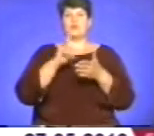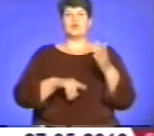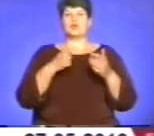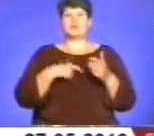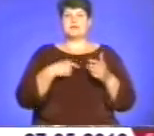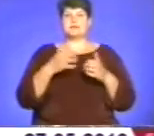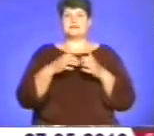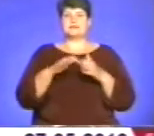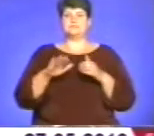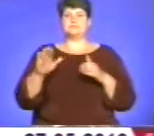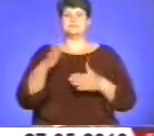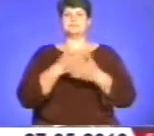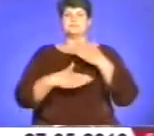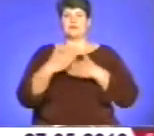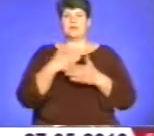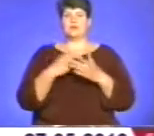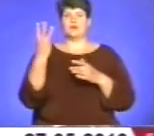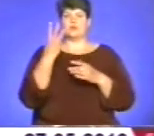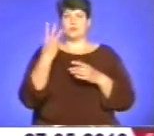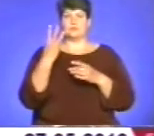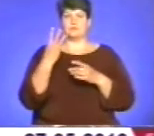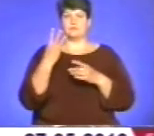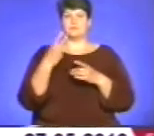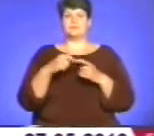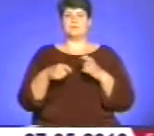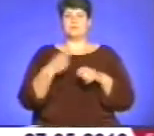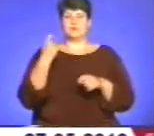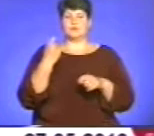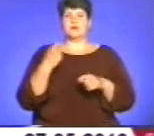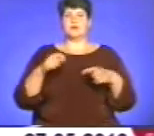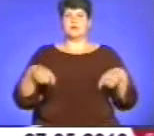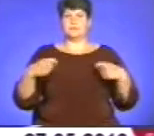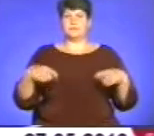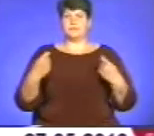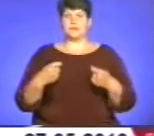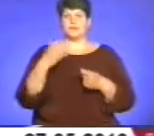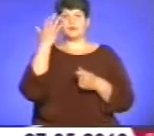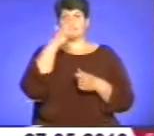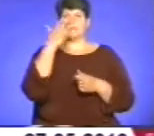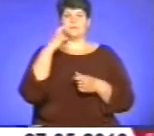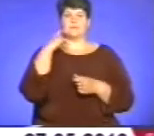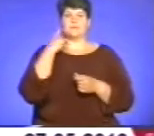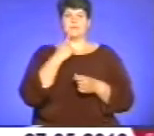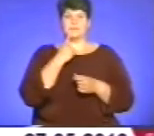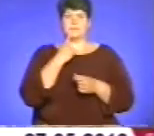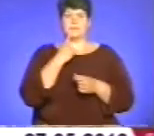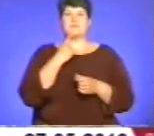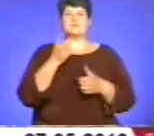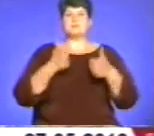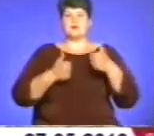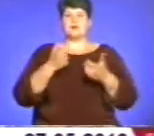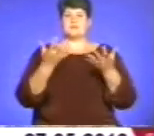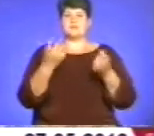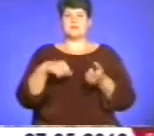спортсменів-інвалідів трьох нозологій, ураження опорно-рухового апарату, вади зору та слуху. У змаганнях взяли